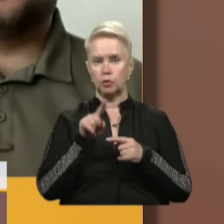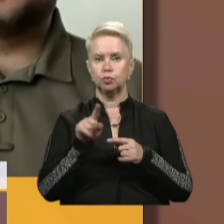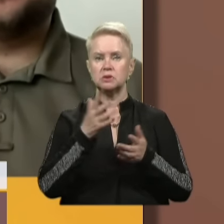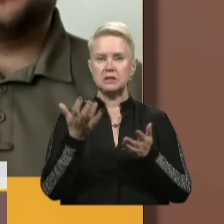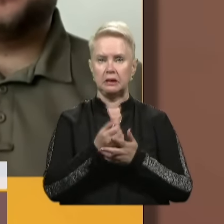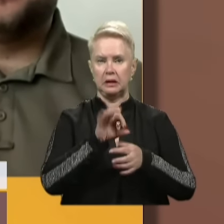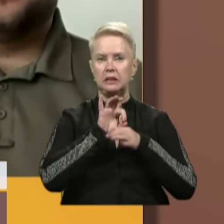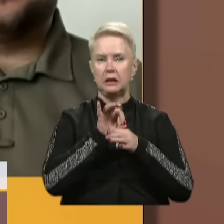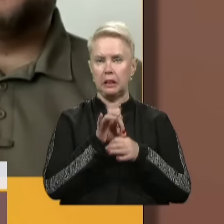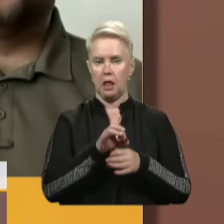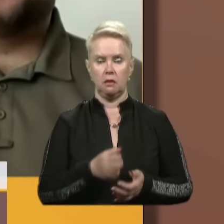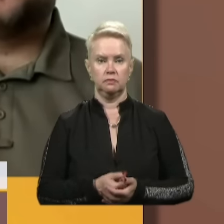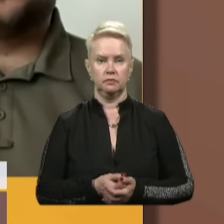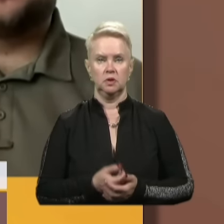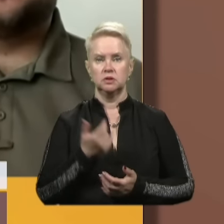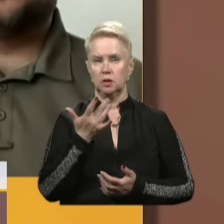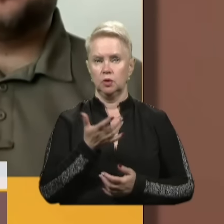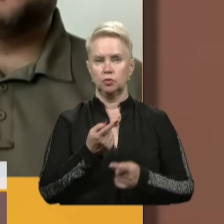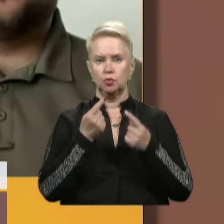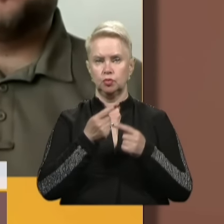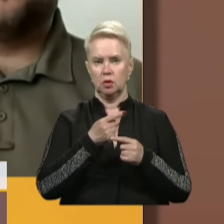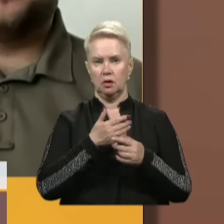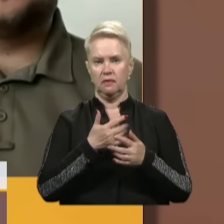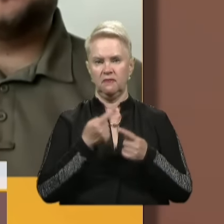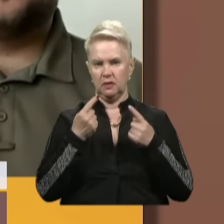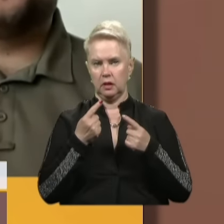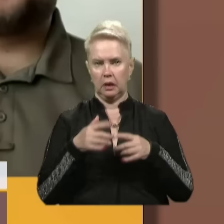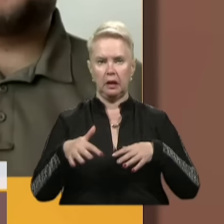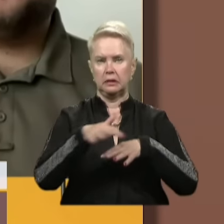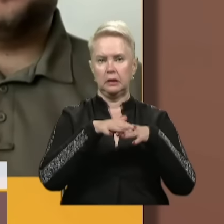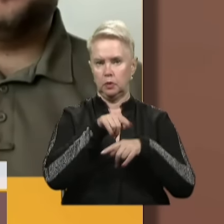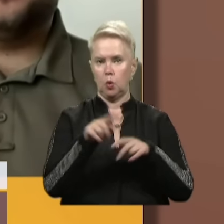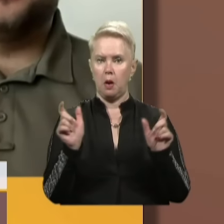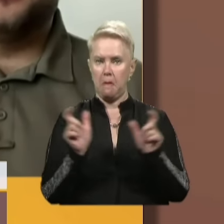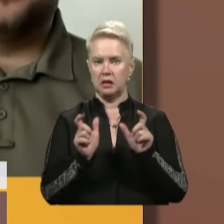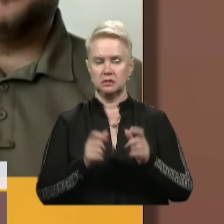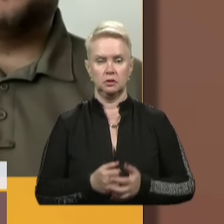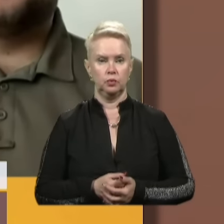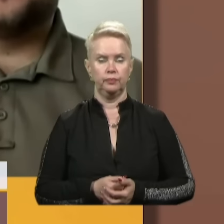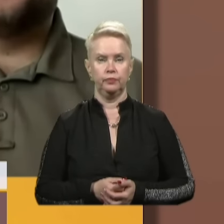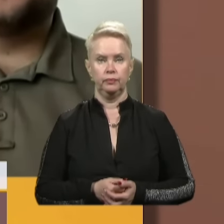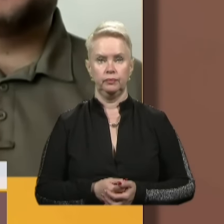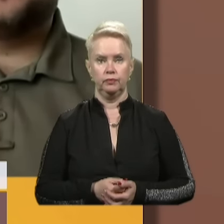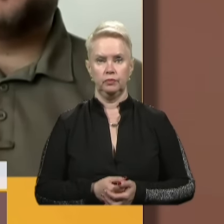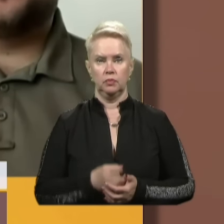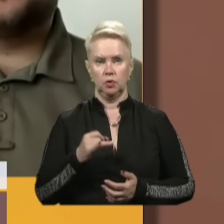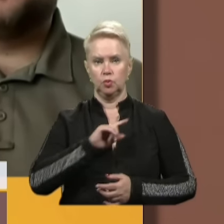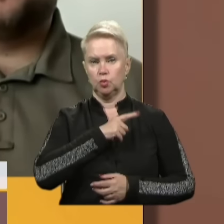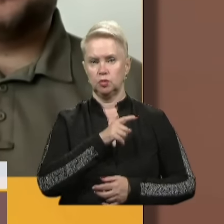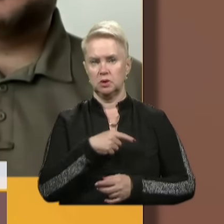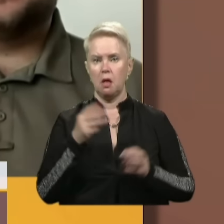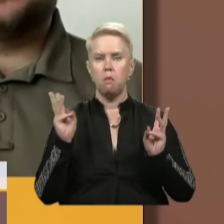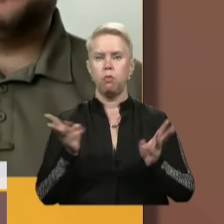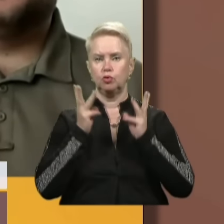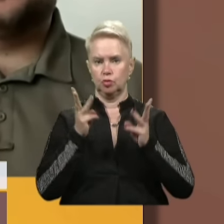знайти тіла, оскільки дуже велика територія цього магазину. І дуже сильна